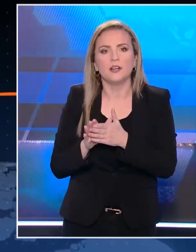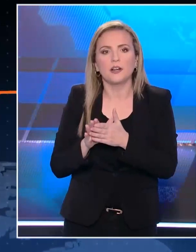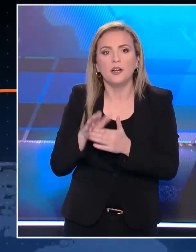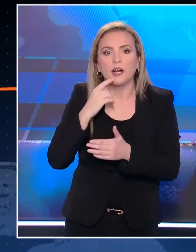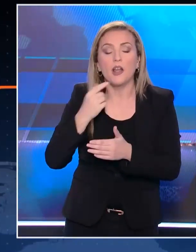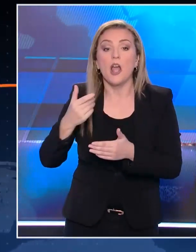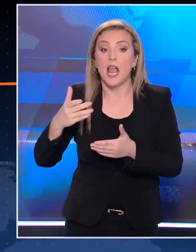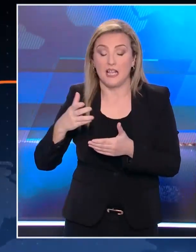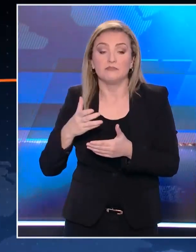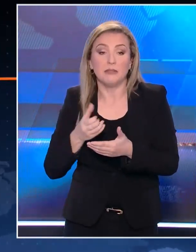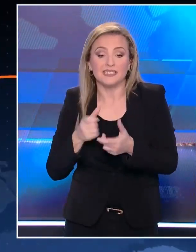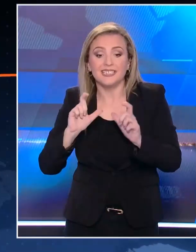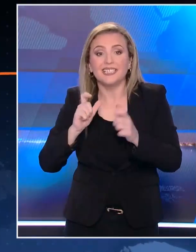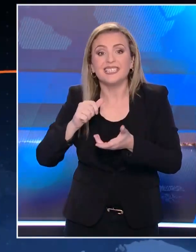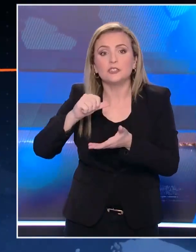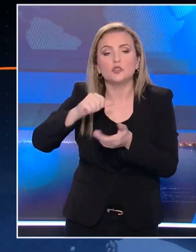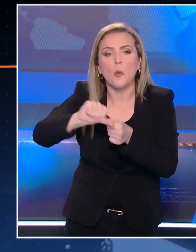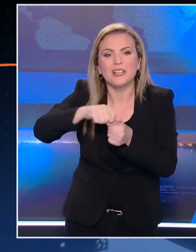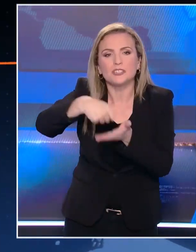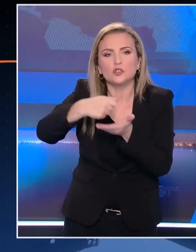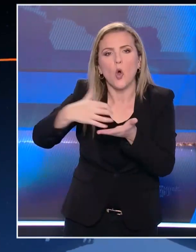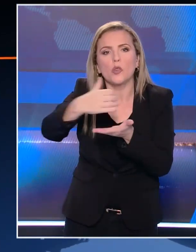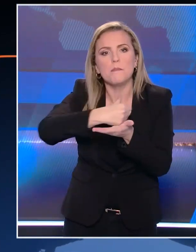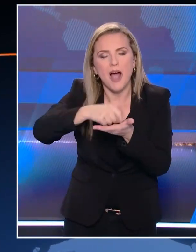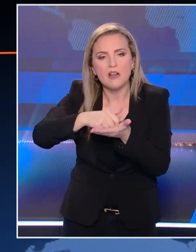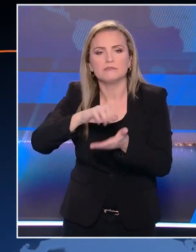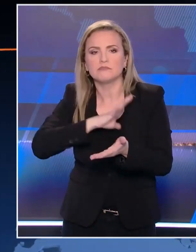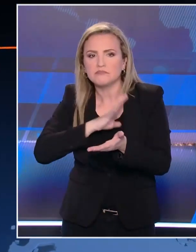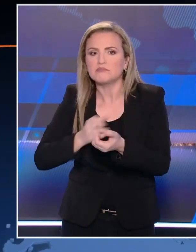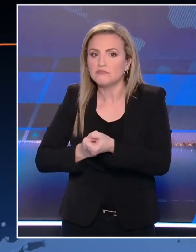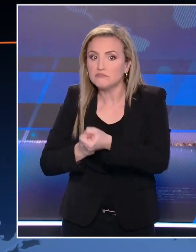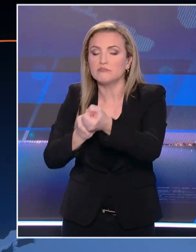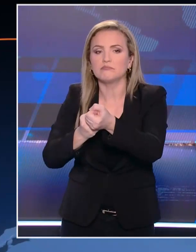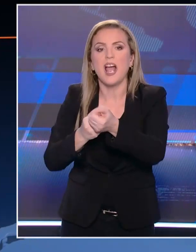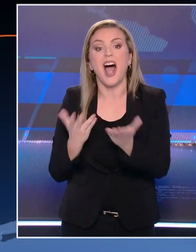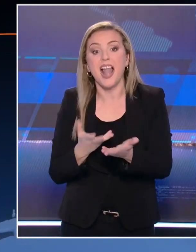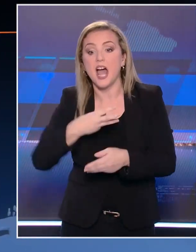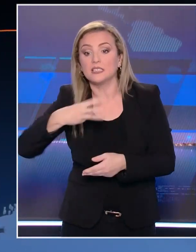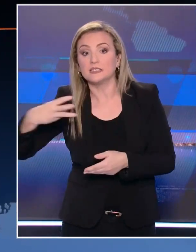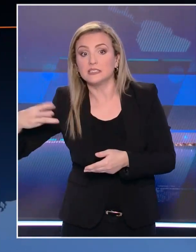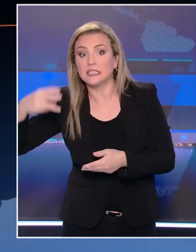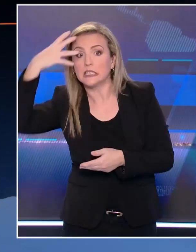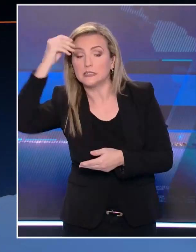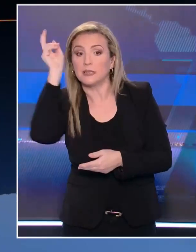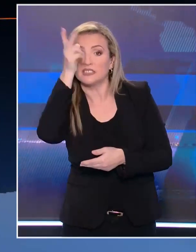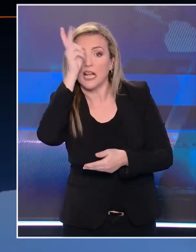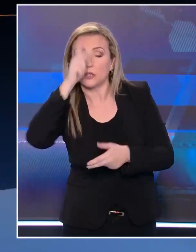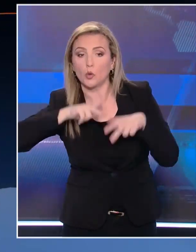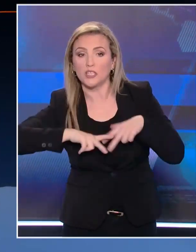ενίσχυση του εισοδήματος των πολιτών παραμένει στην κορυφή της αντζέντας και για τον ΣΥΡΙΖΑ με τον Αλέξη Τσίπρα να ασκεί σκληρή κριτική στην κυβέρνηση.